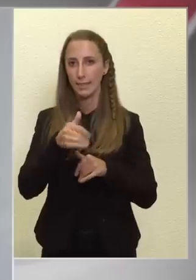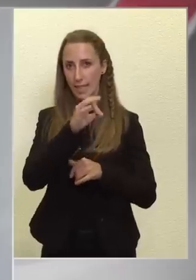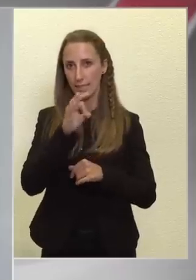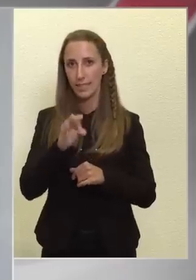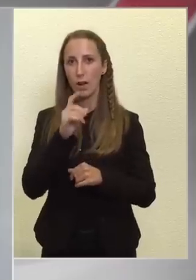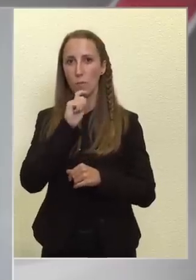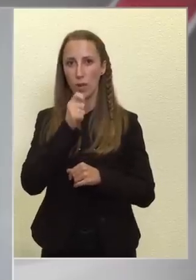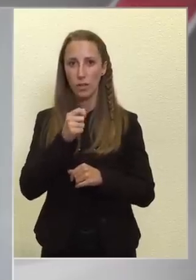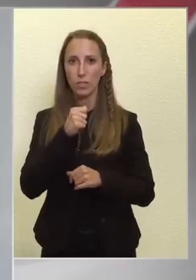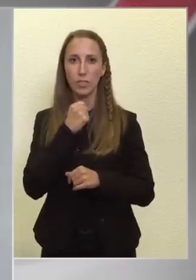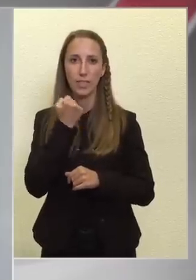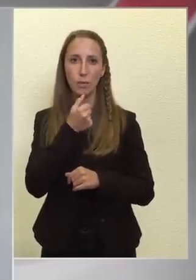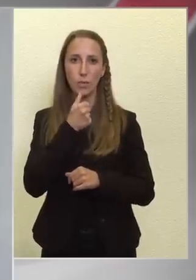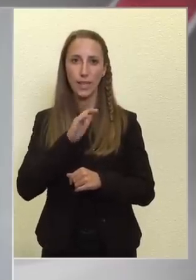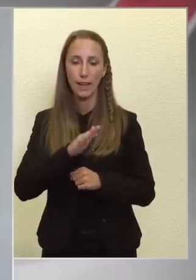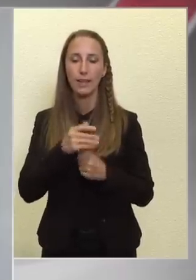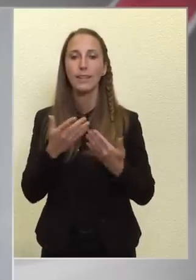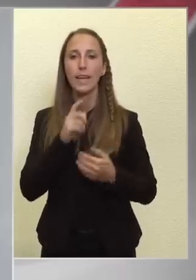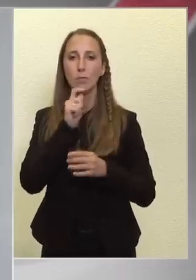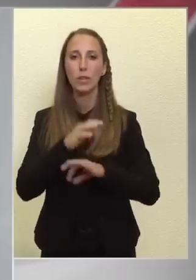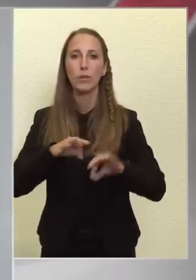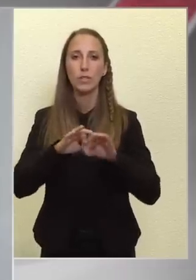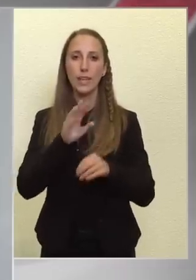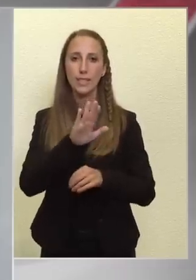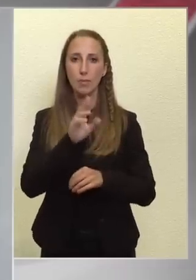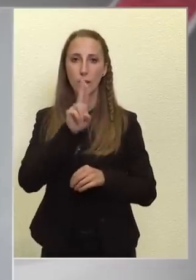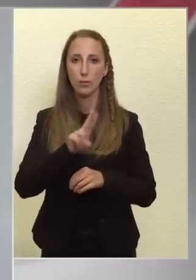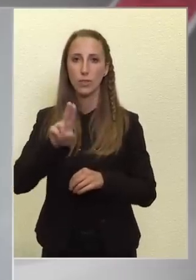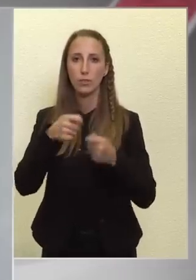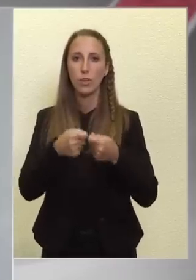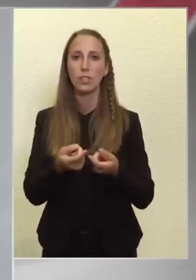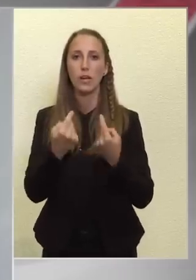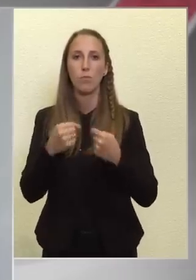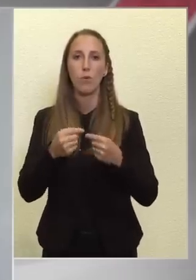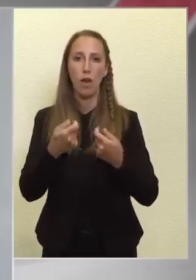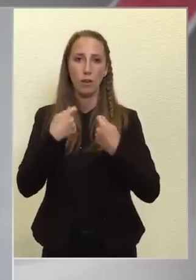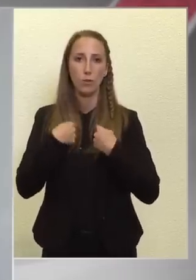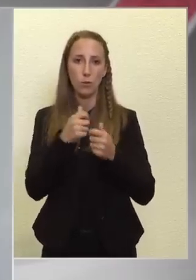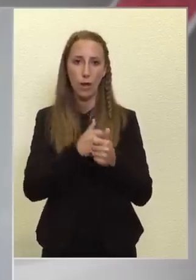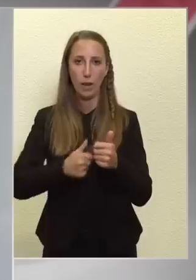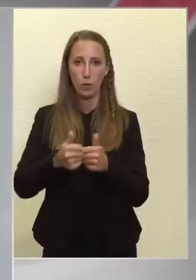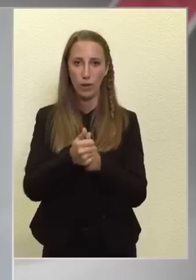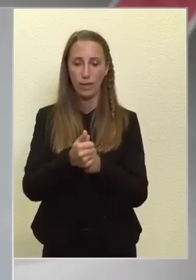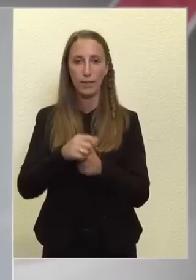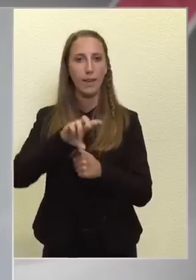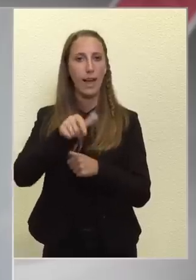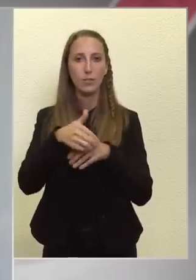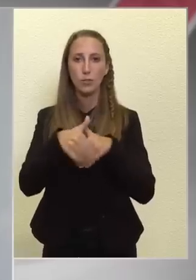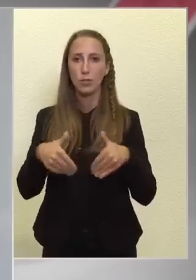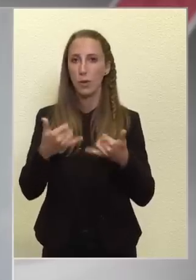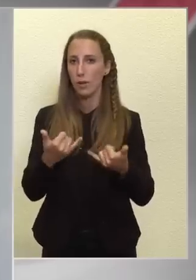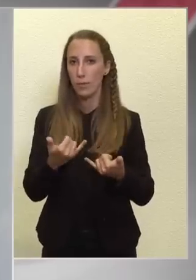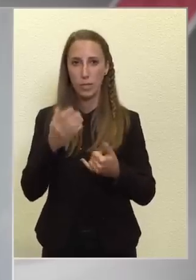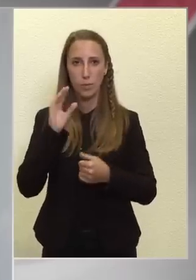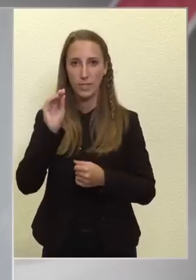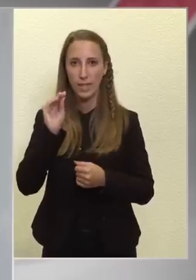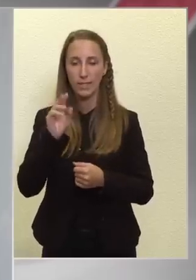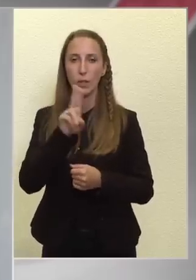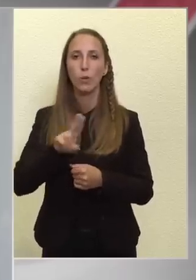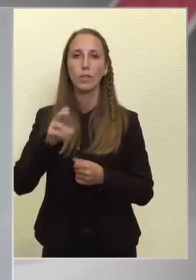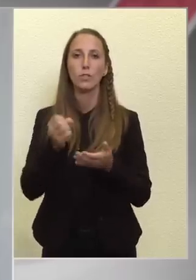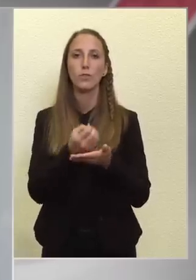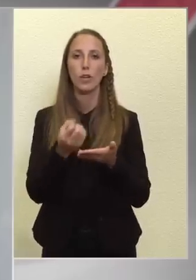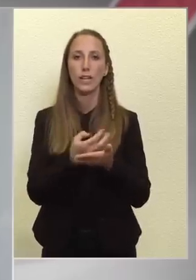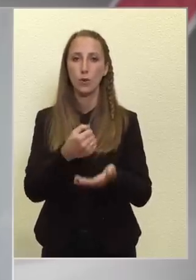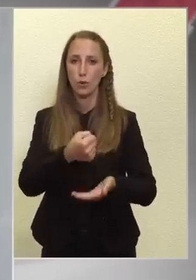magyar GDP-nek. Tehát Magyarország számára az uniós tagságból adódó előnyöket elsősorban ma sem az jelenti, hogy uniós